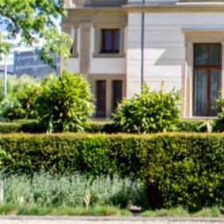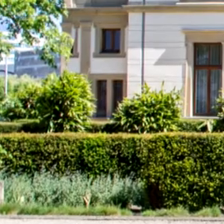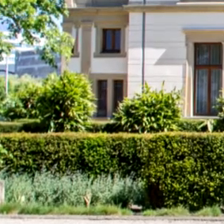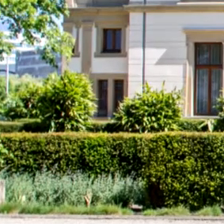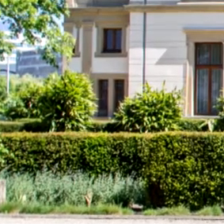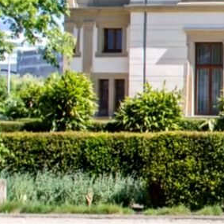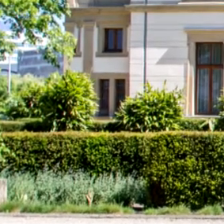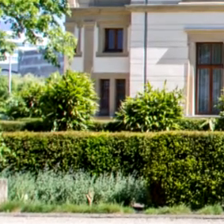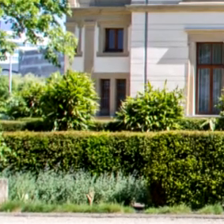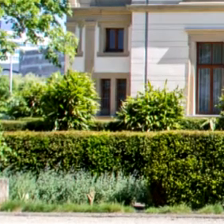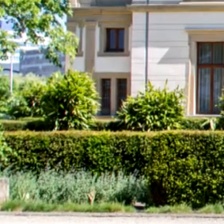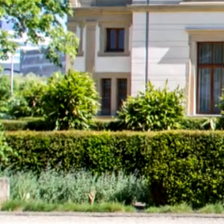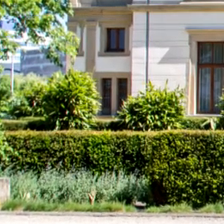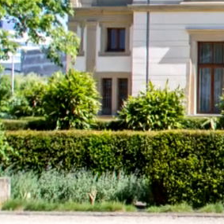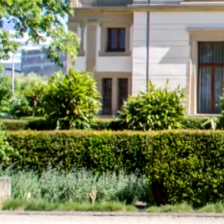Glück auf.